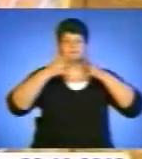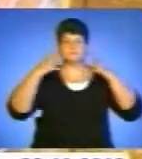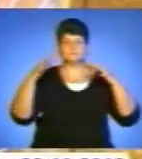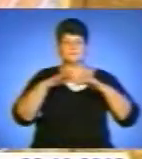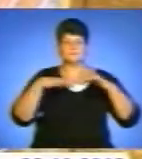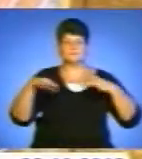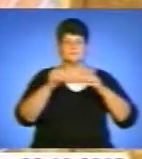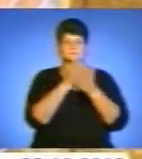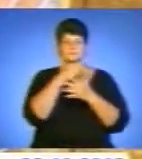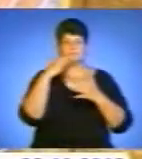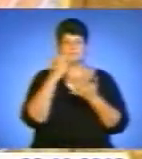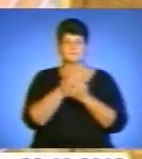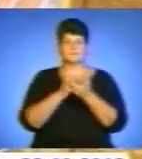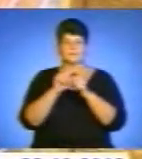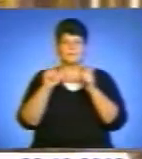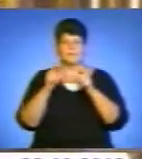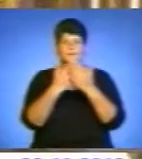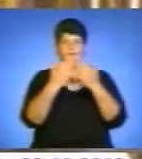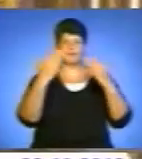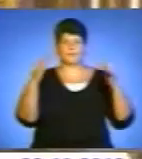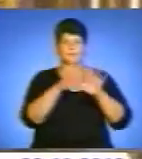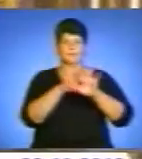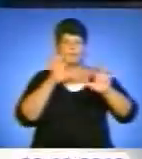паломницьким центром та виставковими залами.